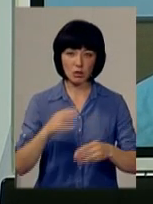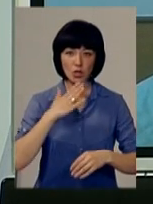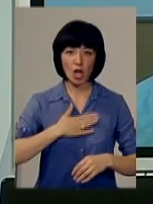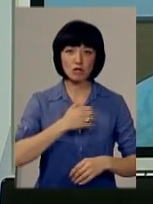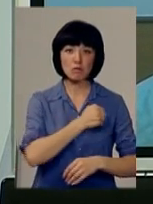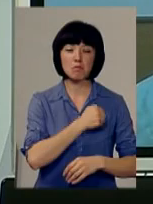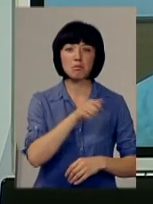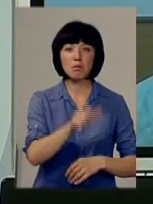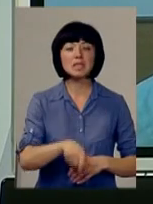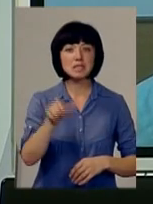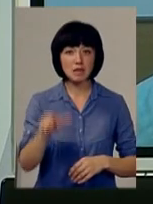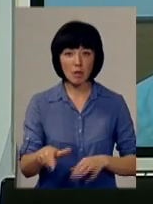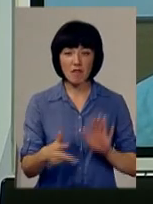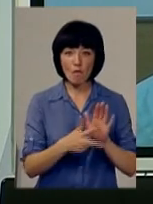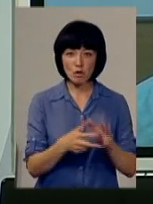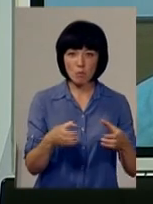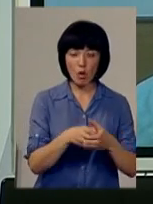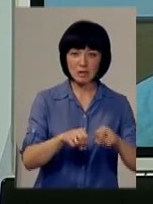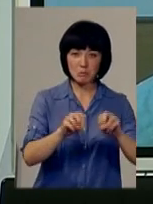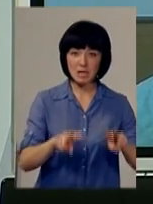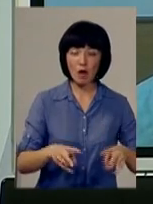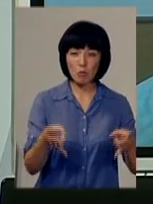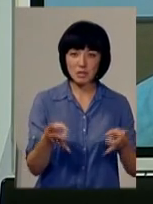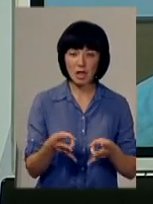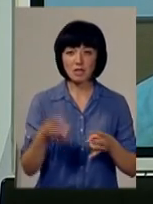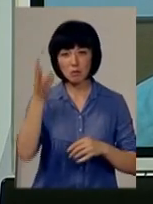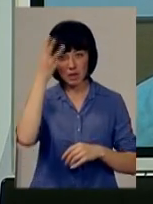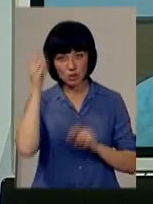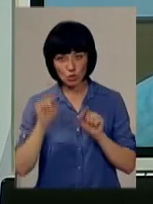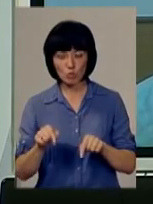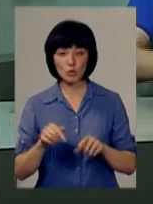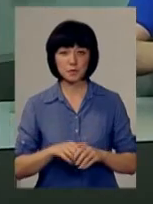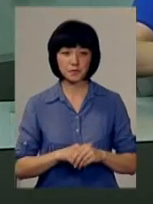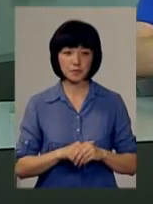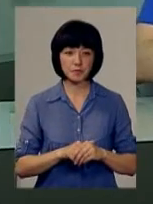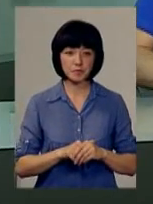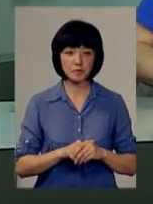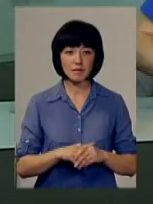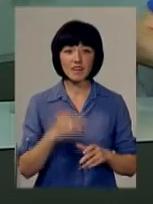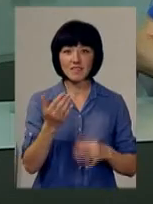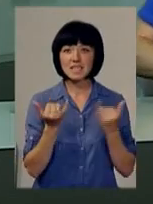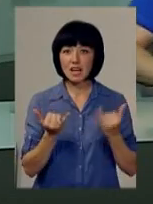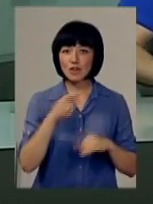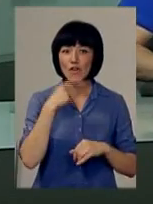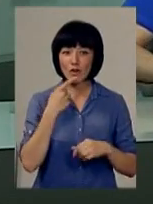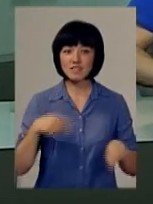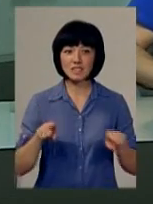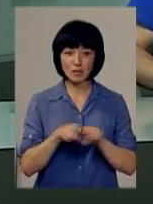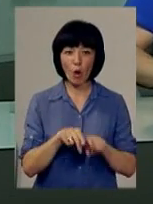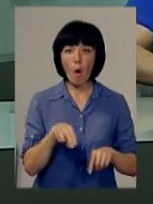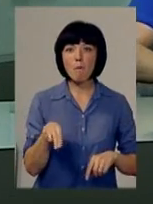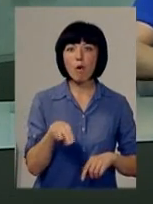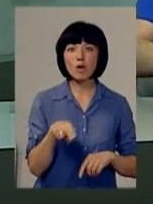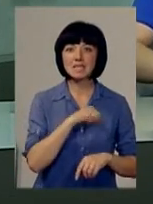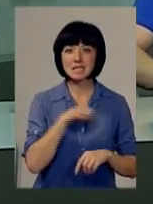бійцям на передовій. Це і восьмій полк спеціального призначення Хмельницькому. Ви бачите, от ви зараз говорите, все ж таки, Полонська